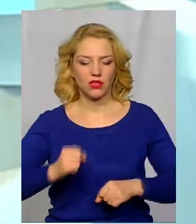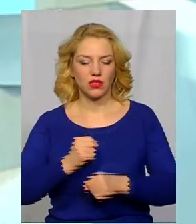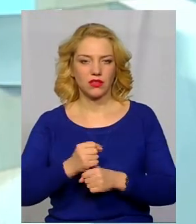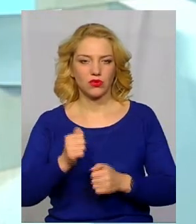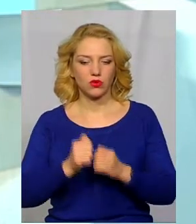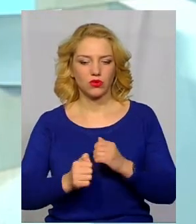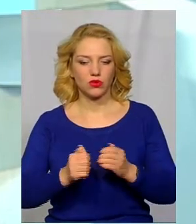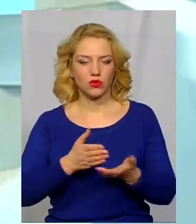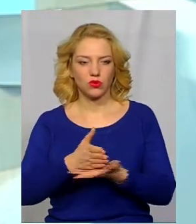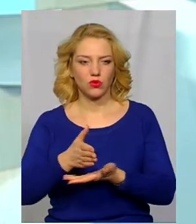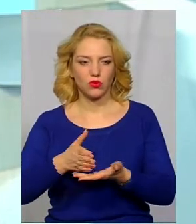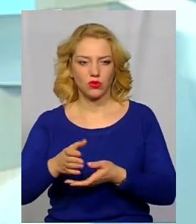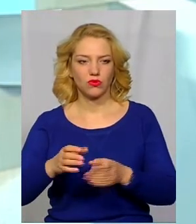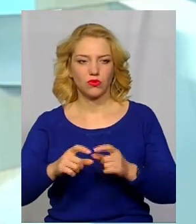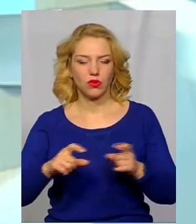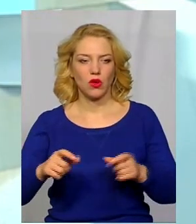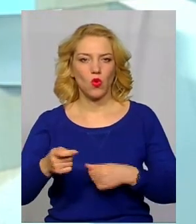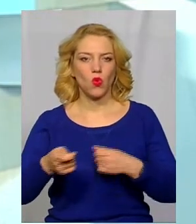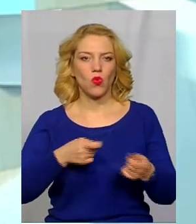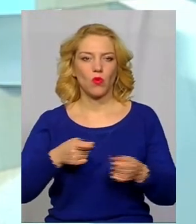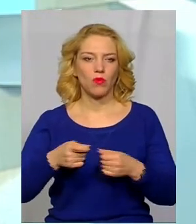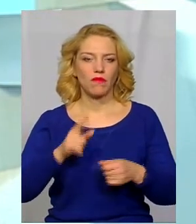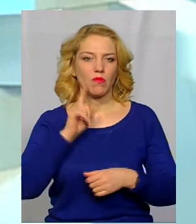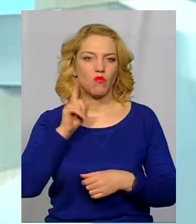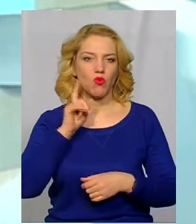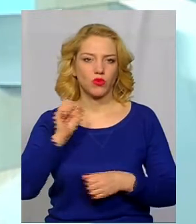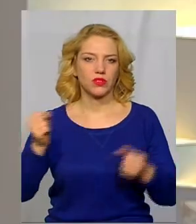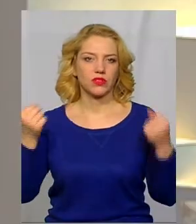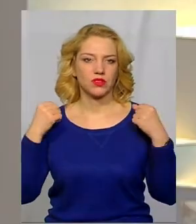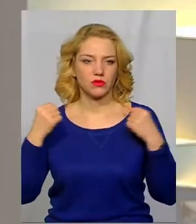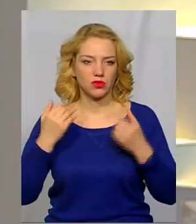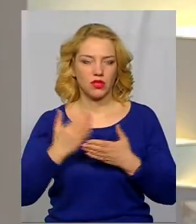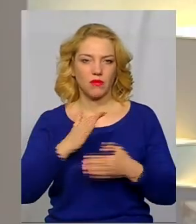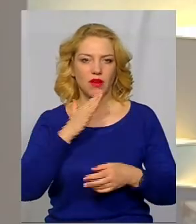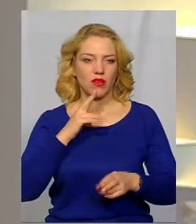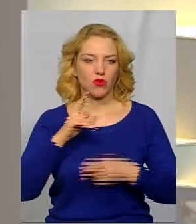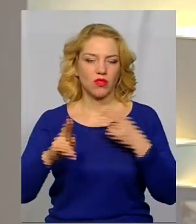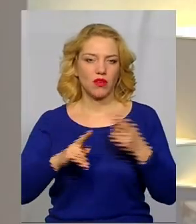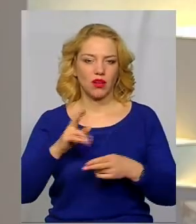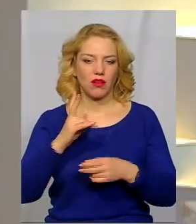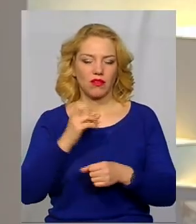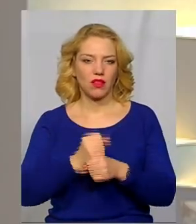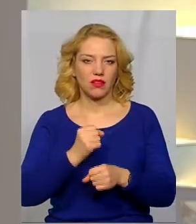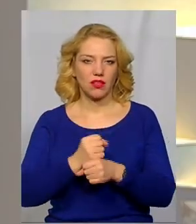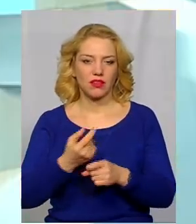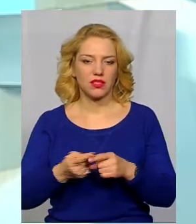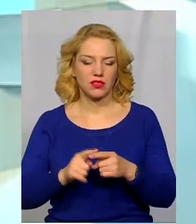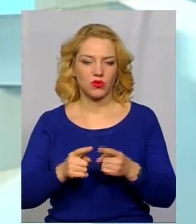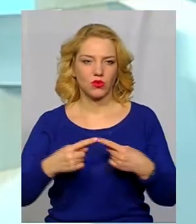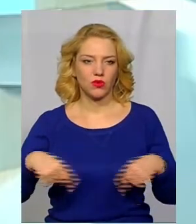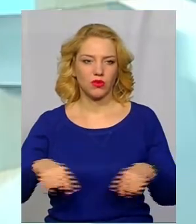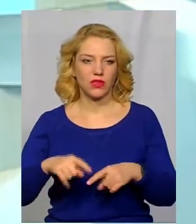структурного підрозділу, є таке управління молоді та спорту. Є багато дуже нарікань на діяльність цього підрозділу і, зокрема, зі